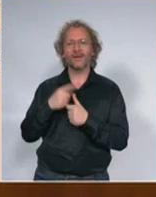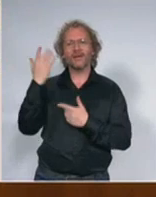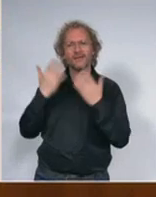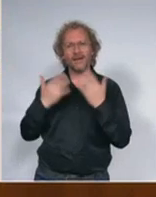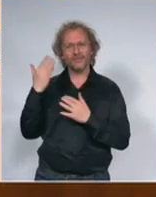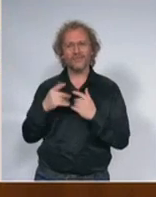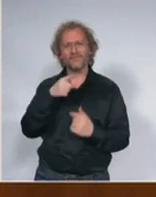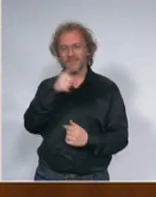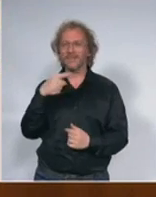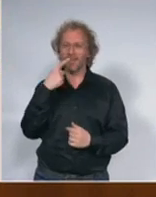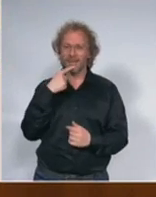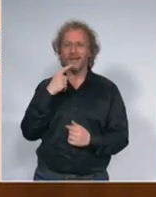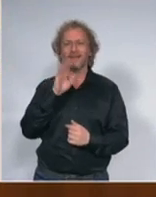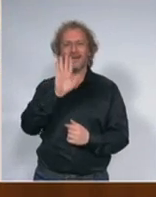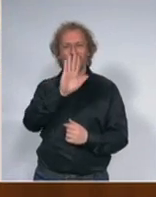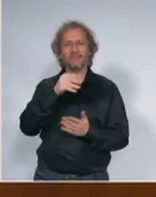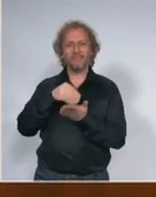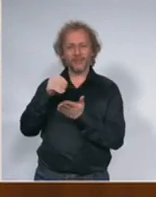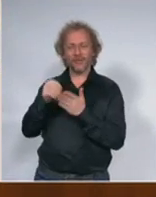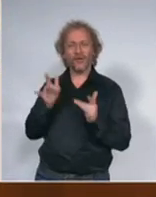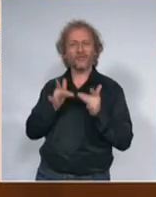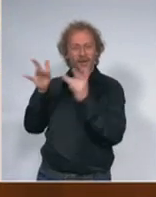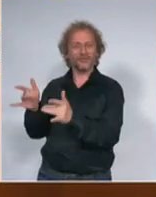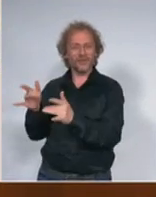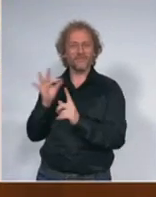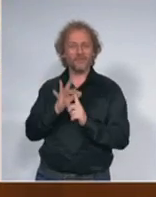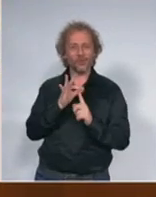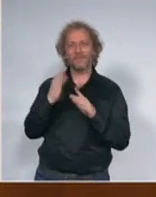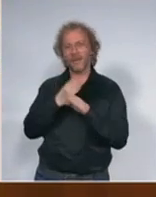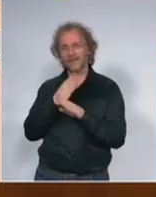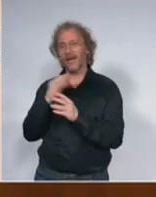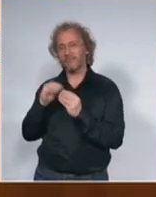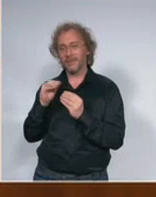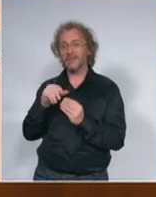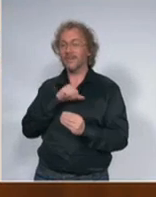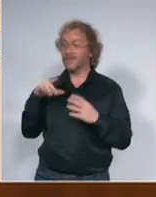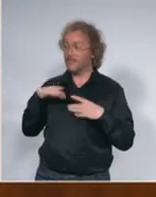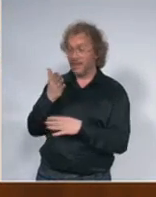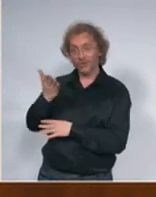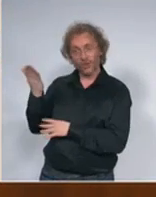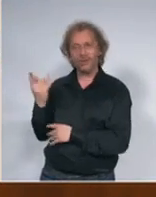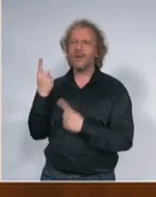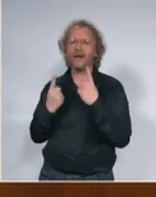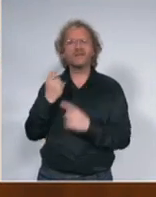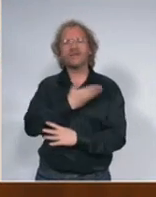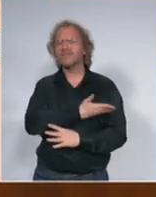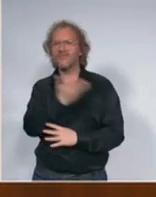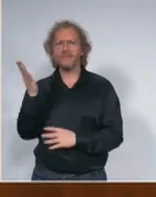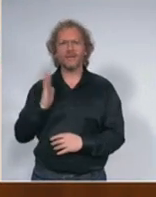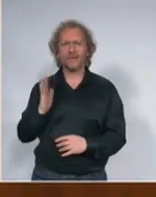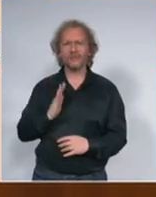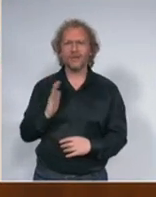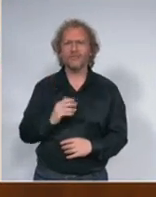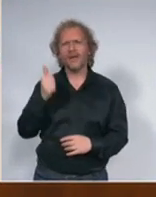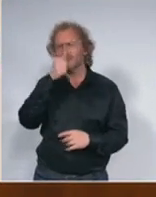rekli da će njihovo plaćanje biti odloženo za februar marti april pa da li to važi samo za penzionere ili za sve i na koje račune se to tačno